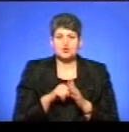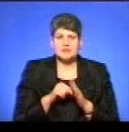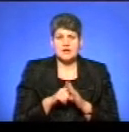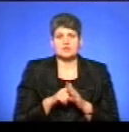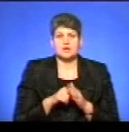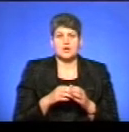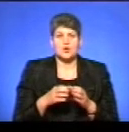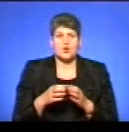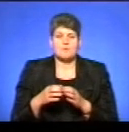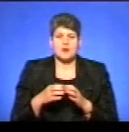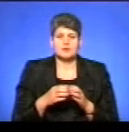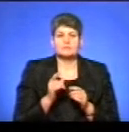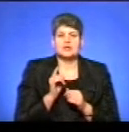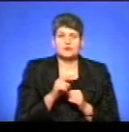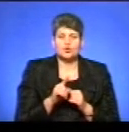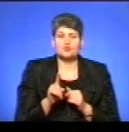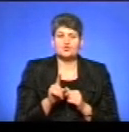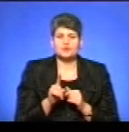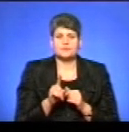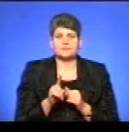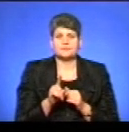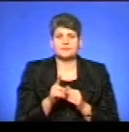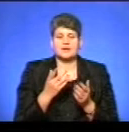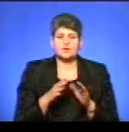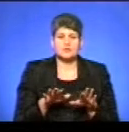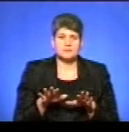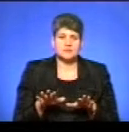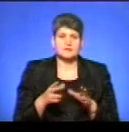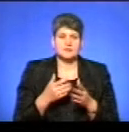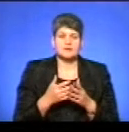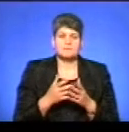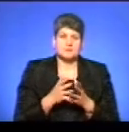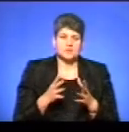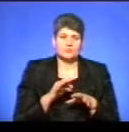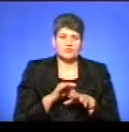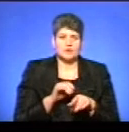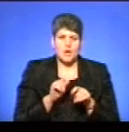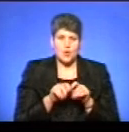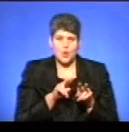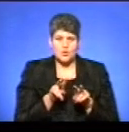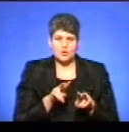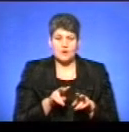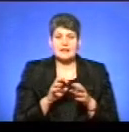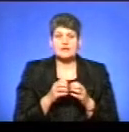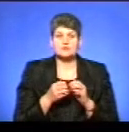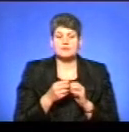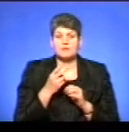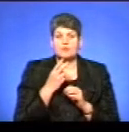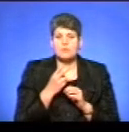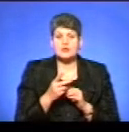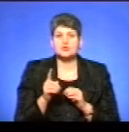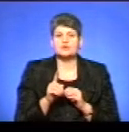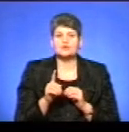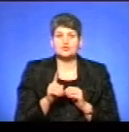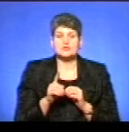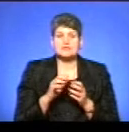громадам, для того, щоб, якщо на місці, більше здійснювати контроль. І як результат ми побачили, що